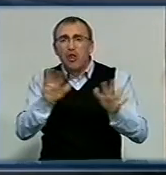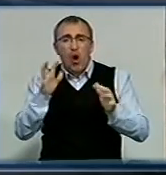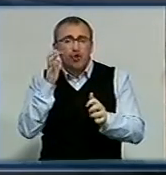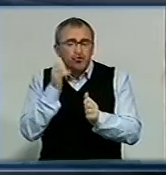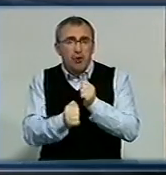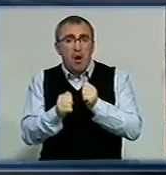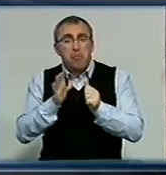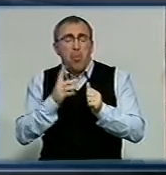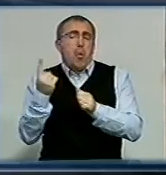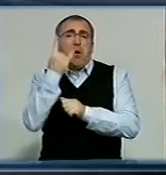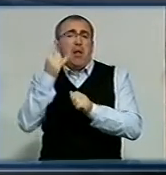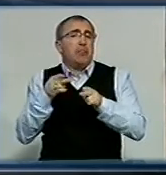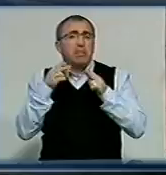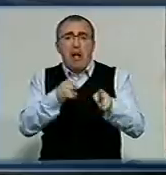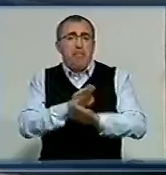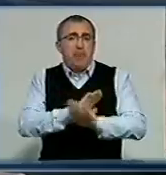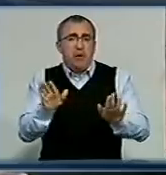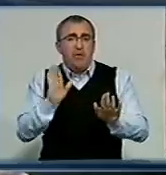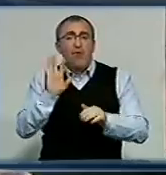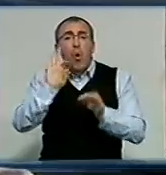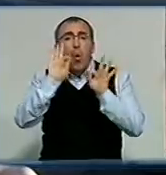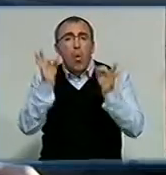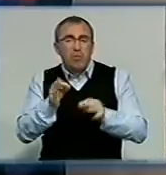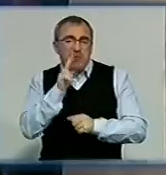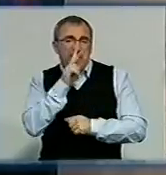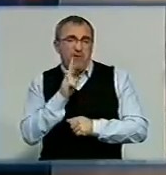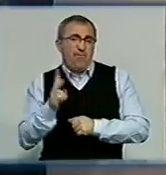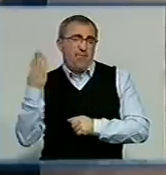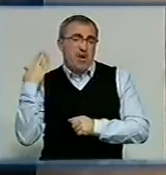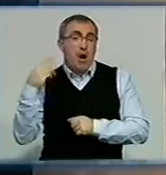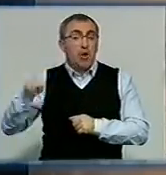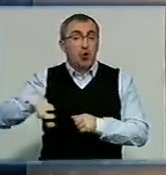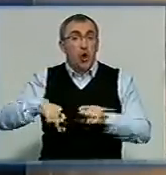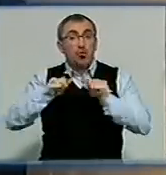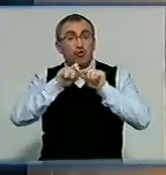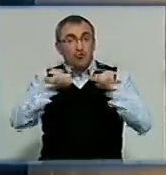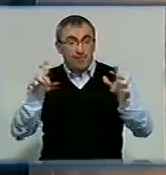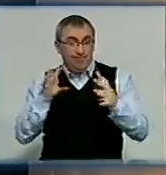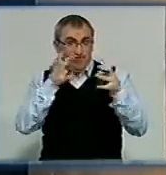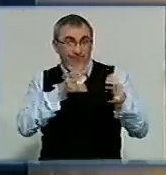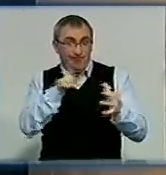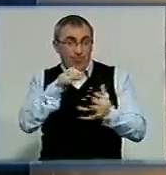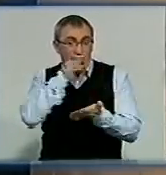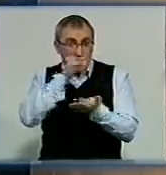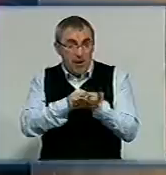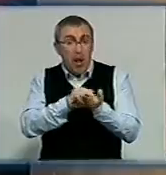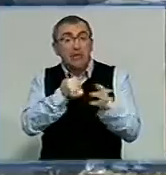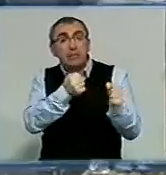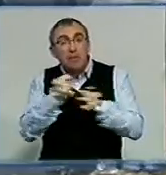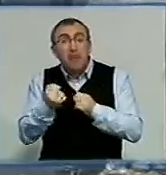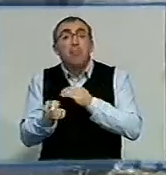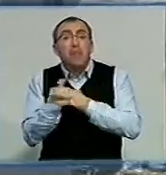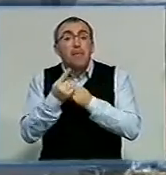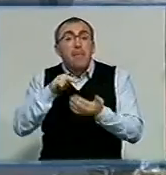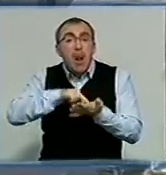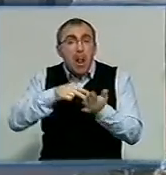коли він не приїхав. Це в восемній було, місяців два тому. Директор школи, на чиєму балансі знаходиться автобус, каже, що затримка виникла